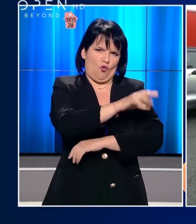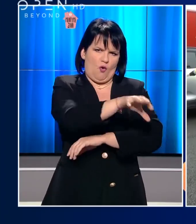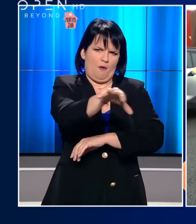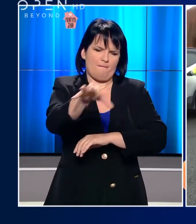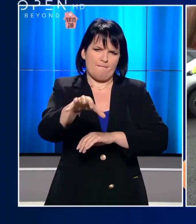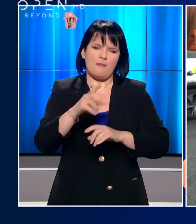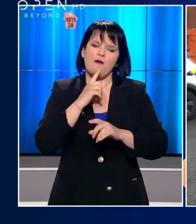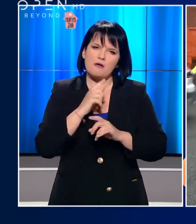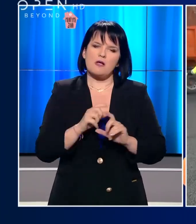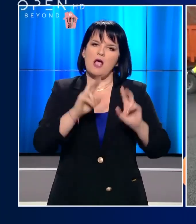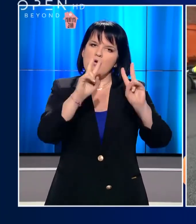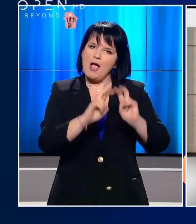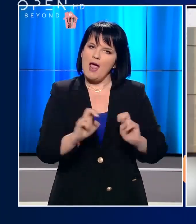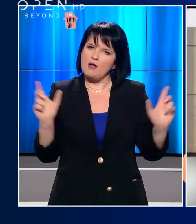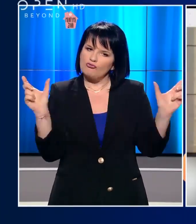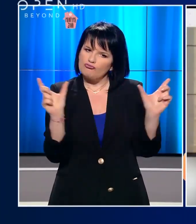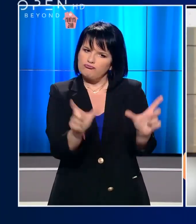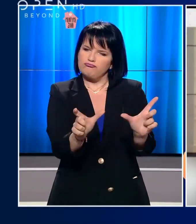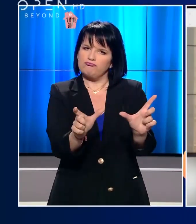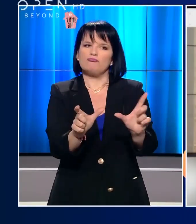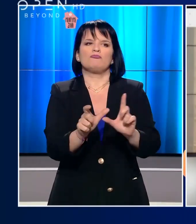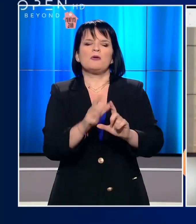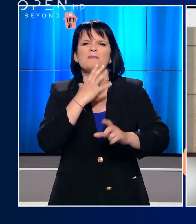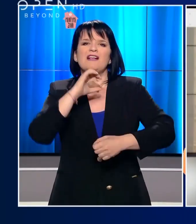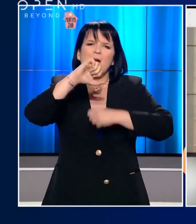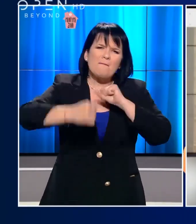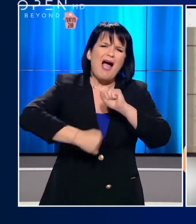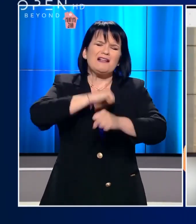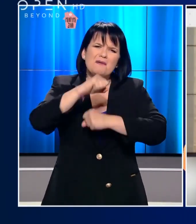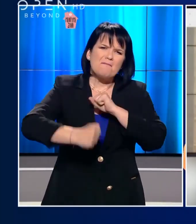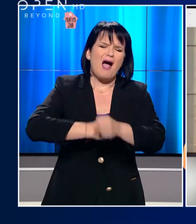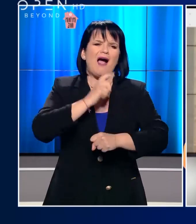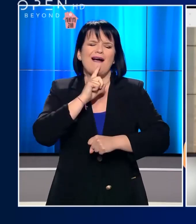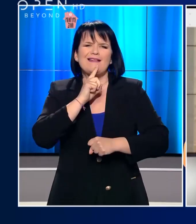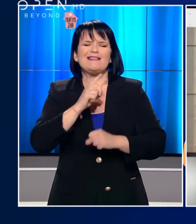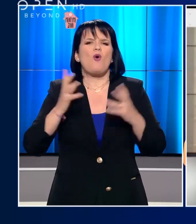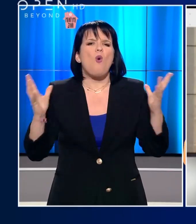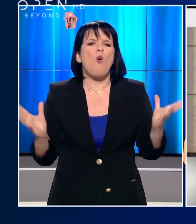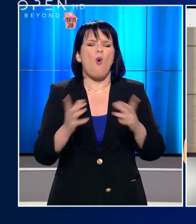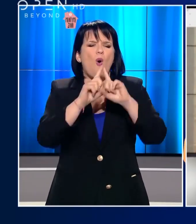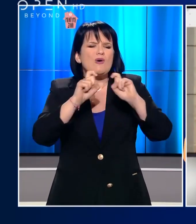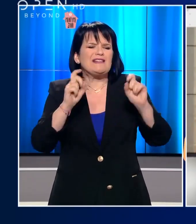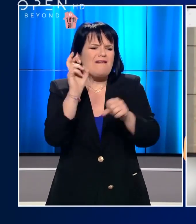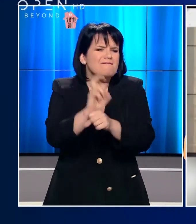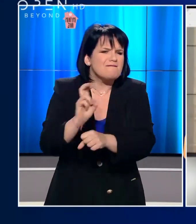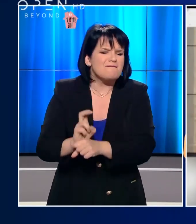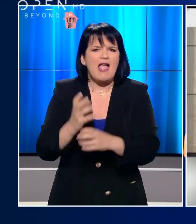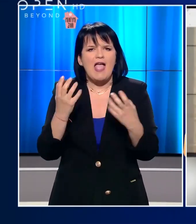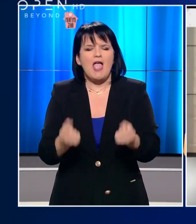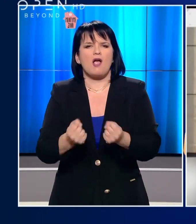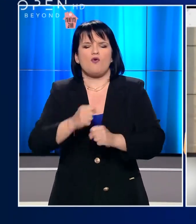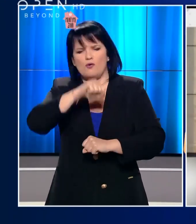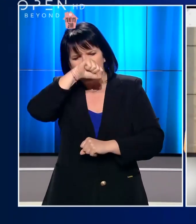ελέγχουν την εφαρμογή των περιοριστικών μέτρων. Είμαστε σε ένα πόλεμο. Πρέπει να χρησιμοποιήσουμε λοιπόν ό,τι όπλα έχουμε για να